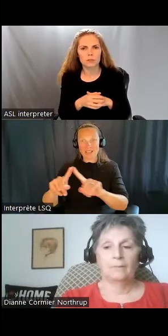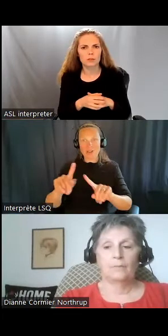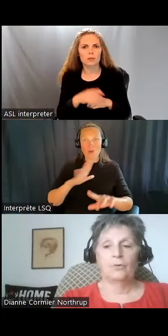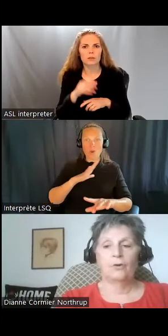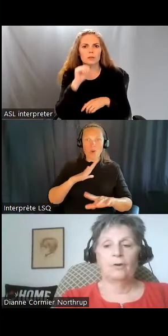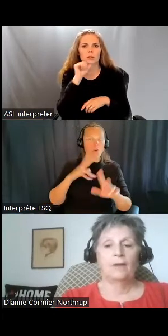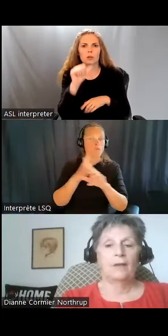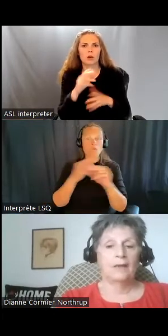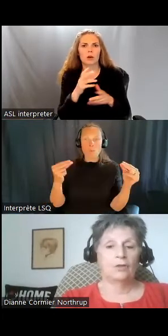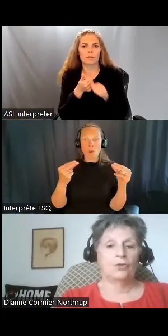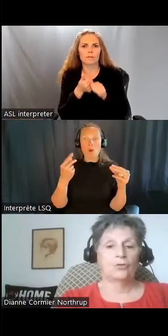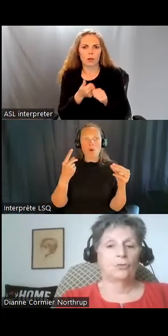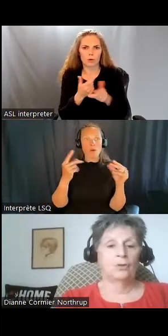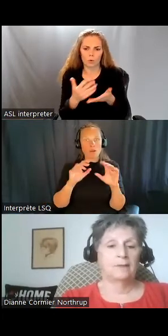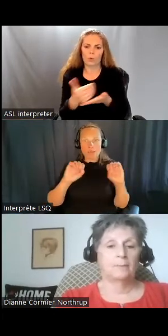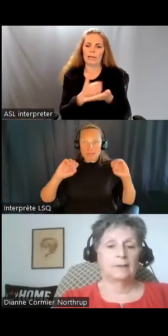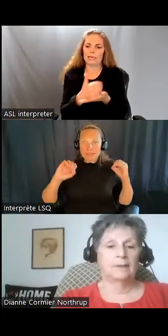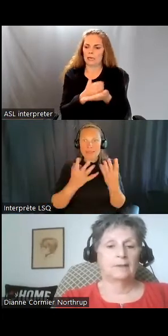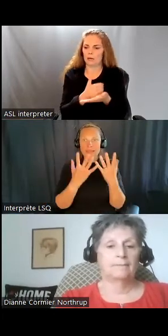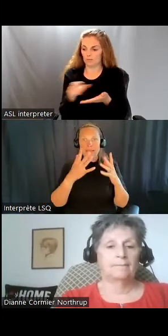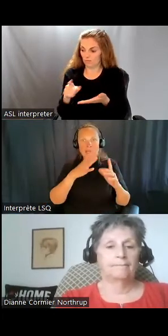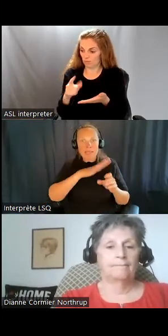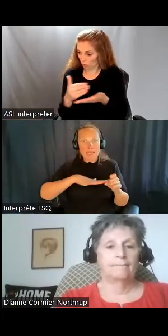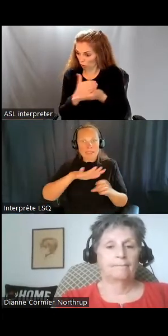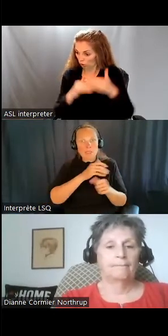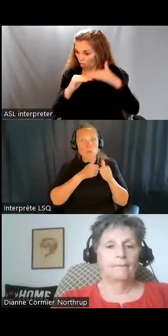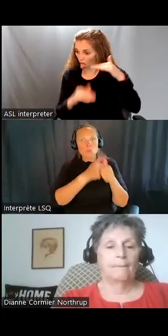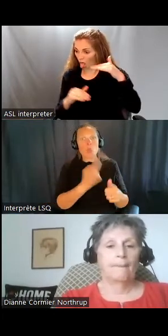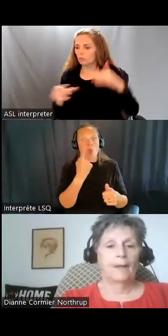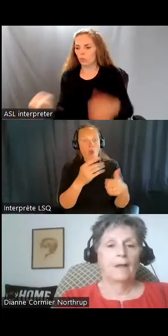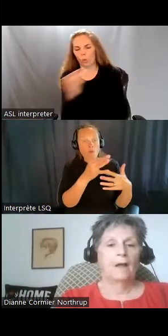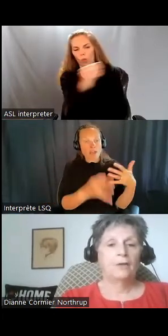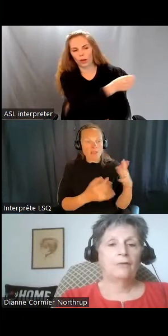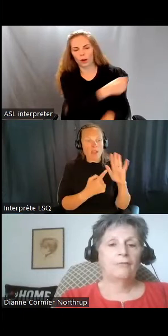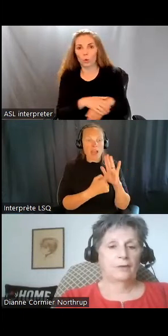quartiers autour d'un seul facteur comme le revenu ou l'âge ou le handicap.